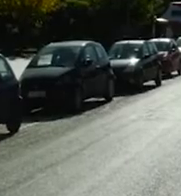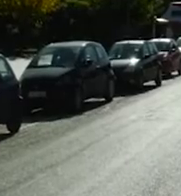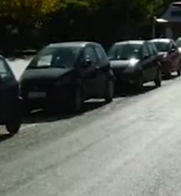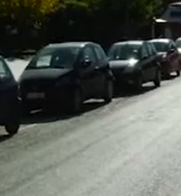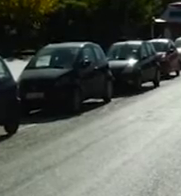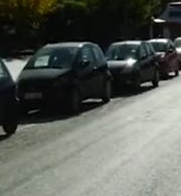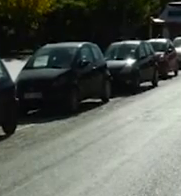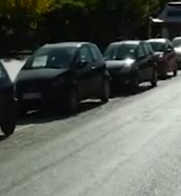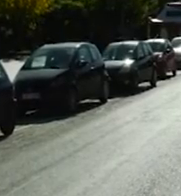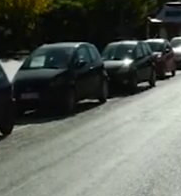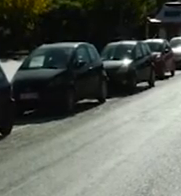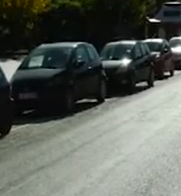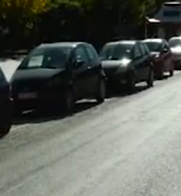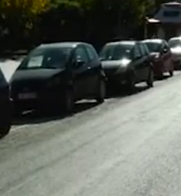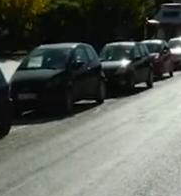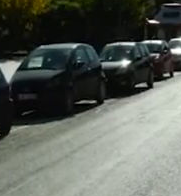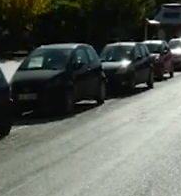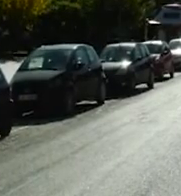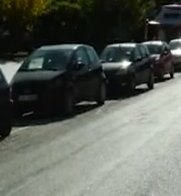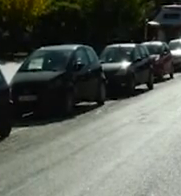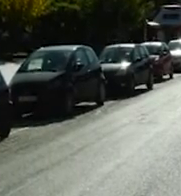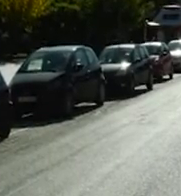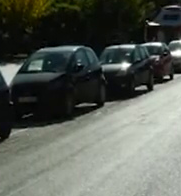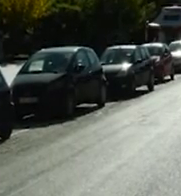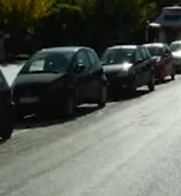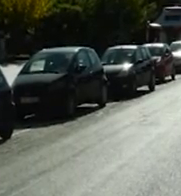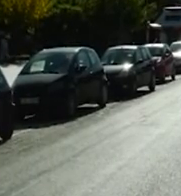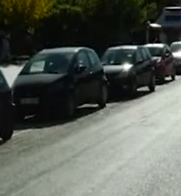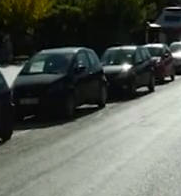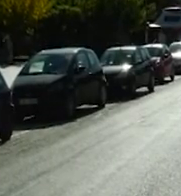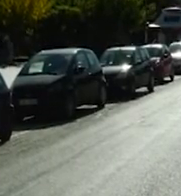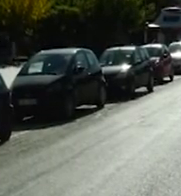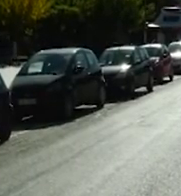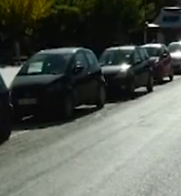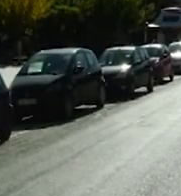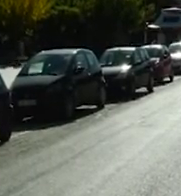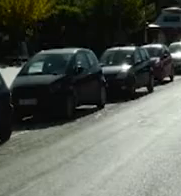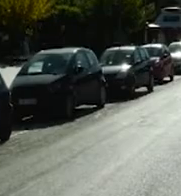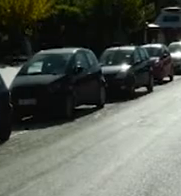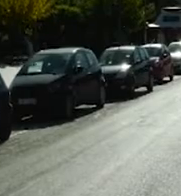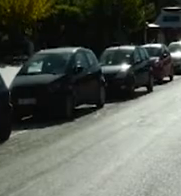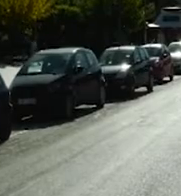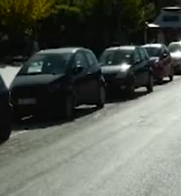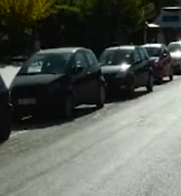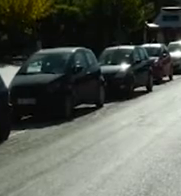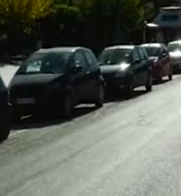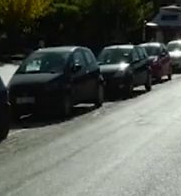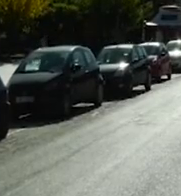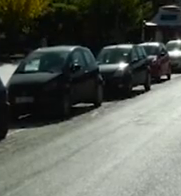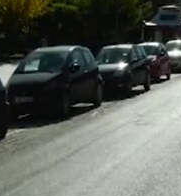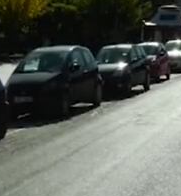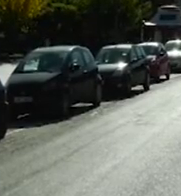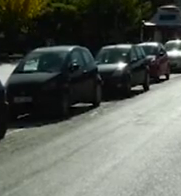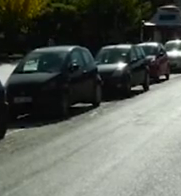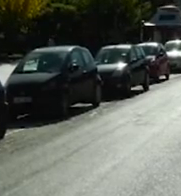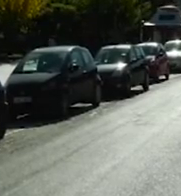σημερινή γεωγραφική κατανομή από τον Εθνικό Οργανισμό Δημόσιας Υγείας για τα κρούσματα αναπεριφερειακή ενότητα Ιωαννίνων. Τα Γιάννενα καταγράφουν